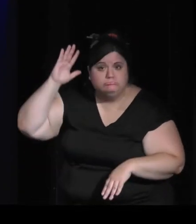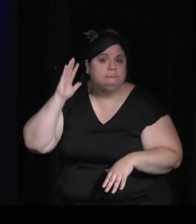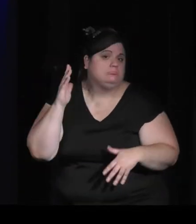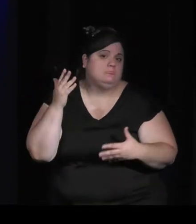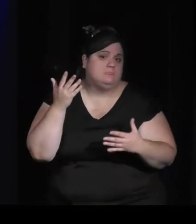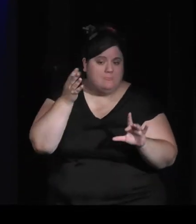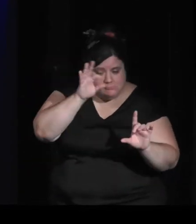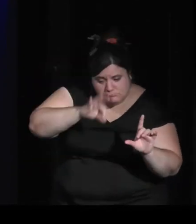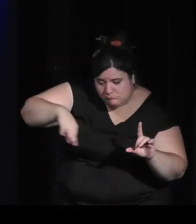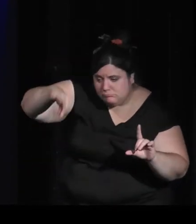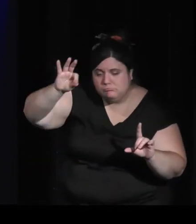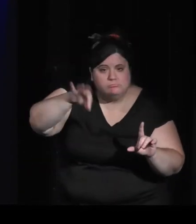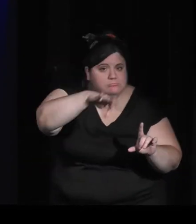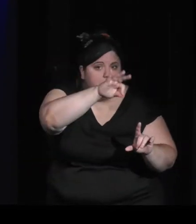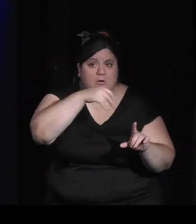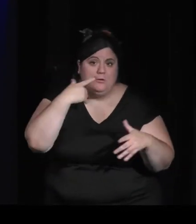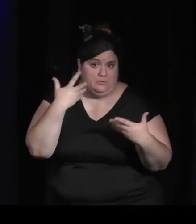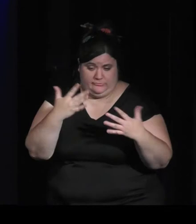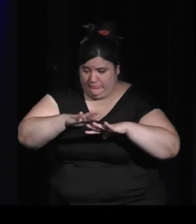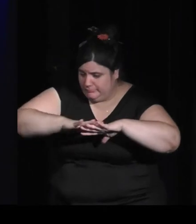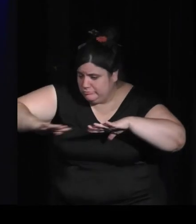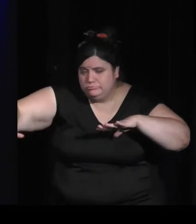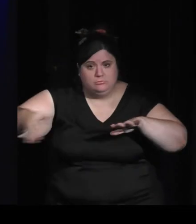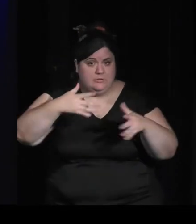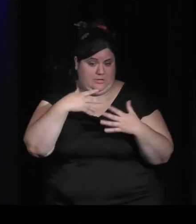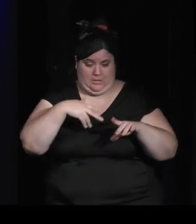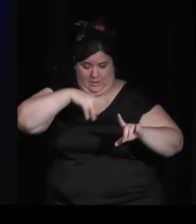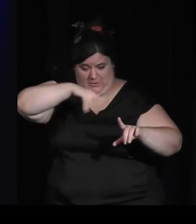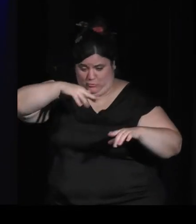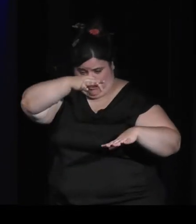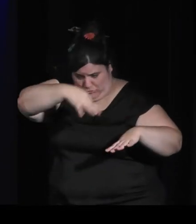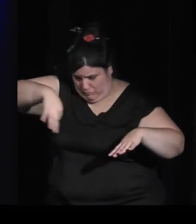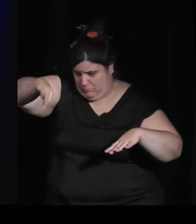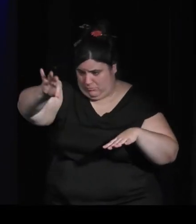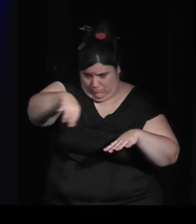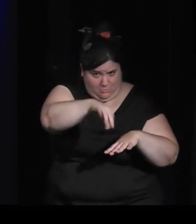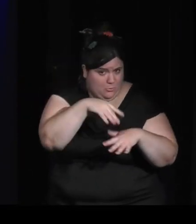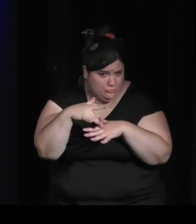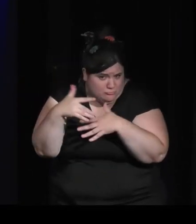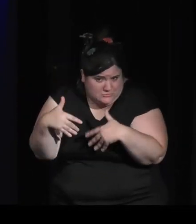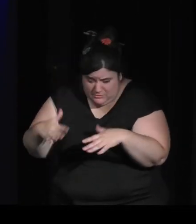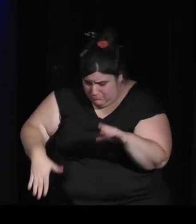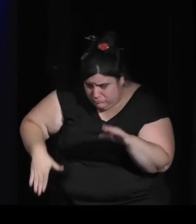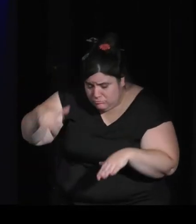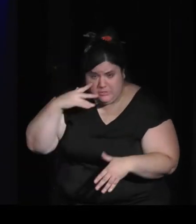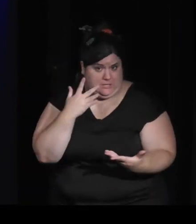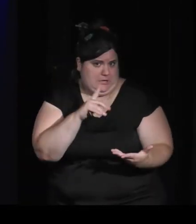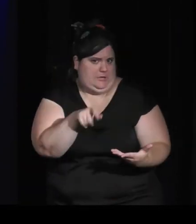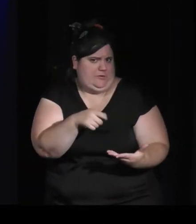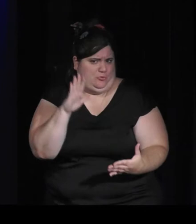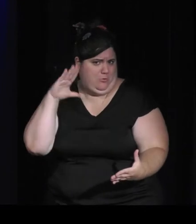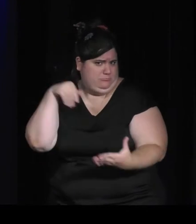sur le motif, de la peinture sur le motif. Et donc, pour moi, la représentation de la nature est centrale dans tout ce que je peux faire. Donc,